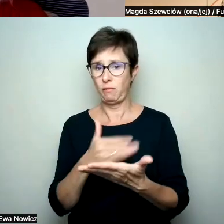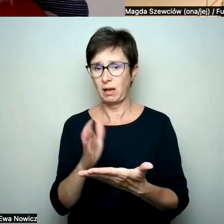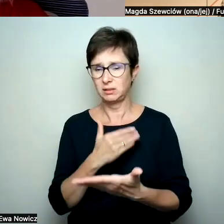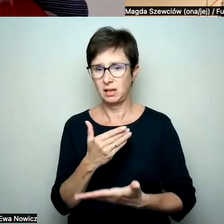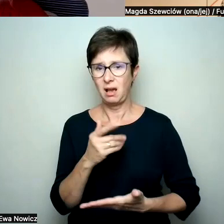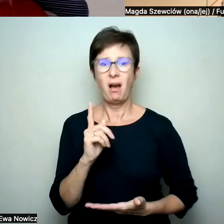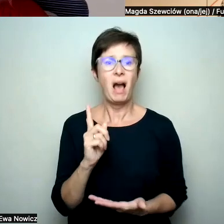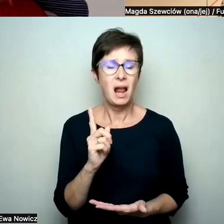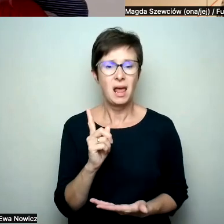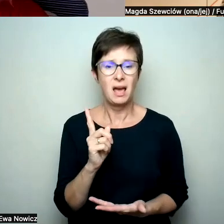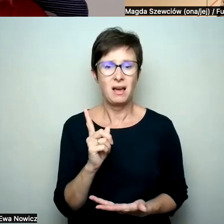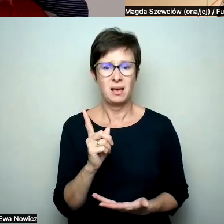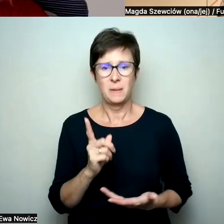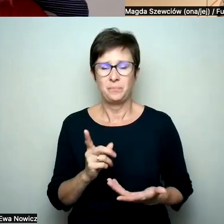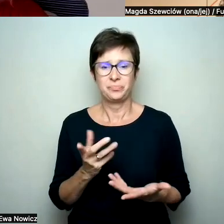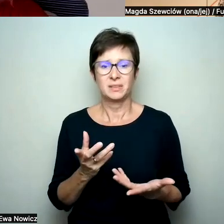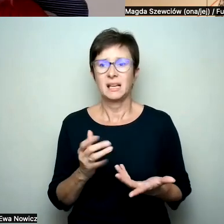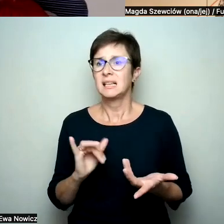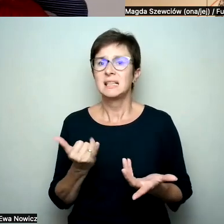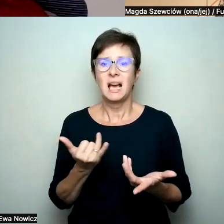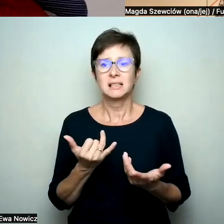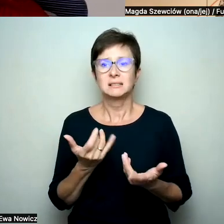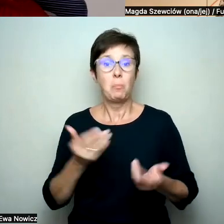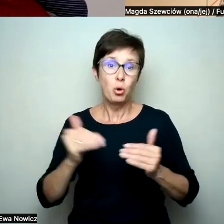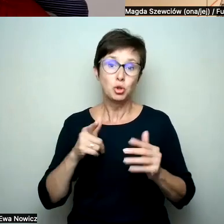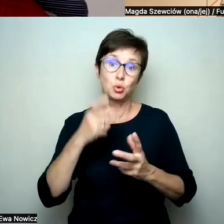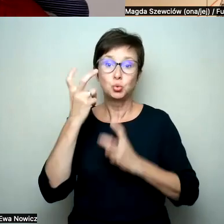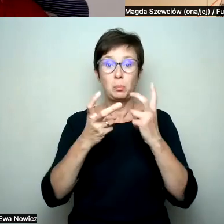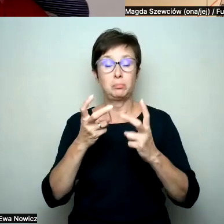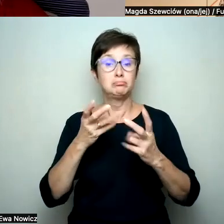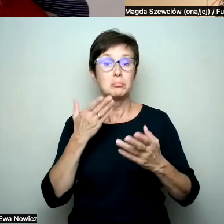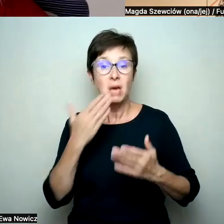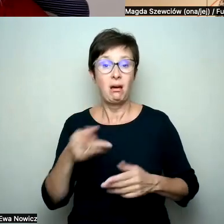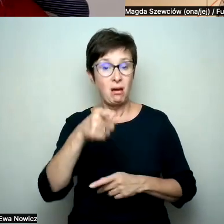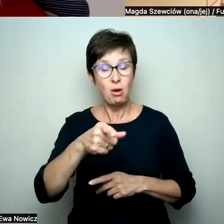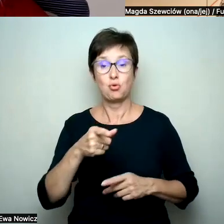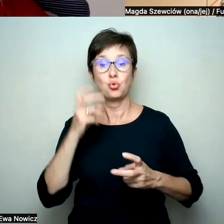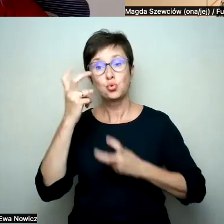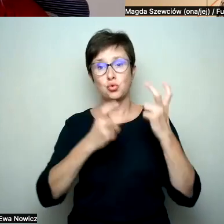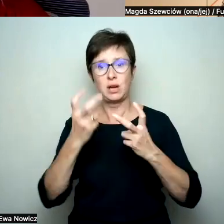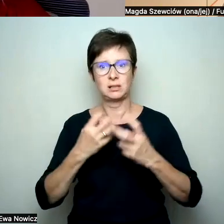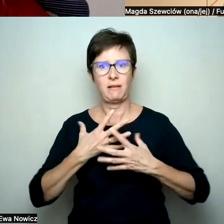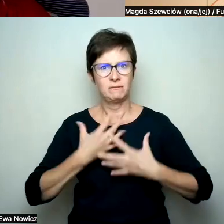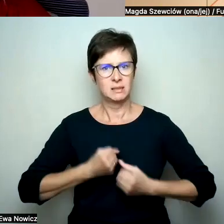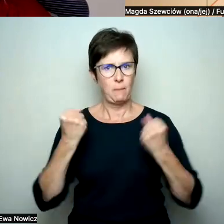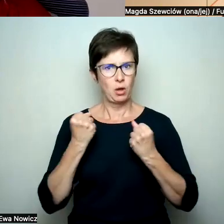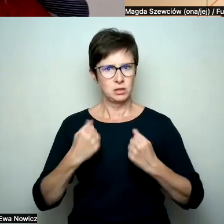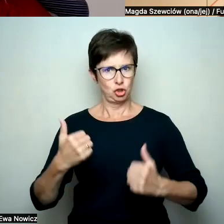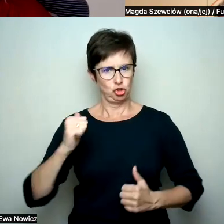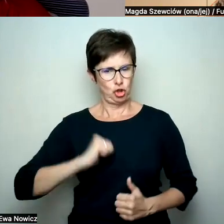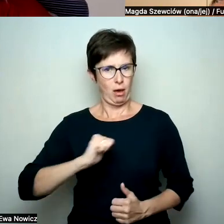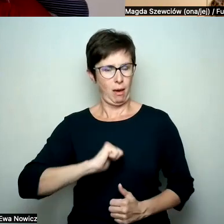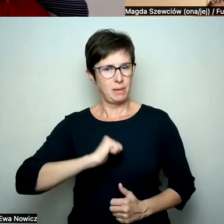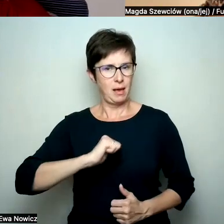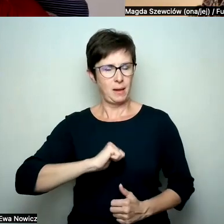no ale też w jakiś sposób szukać w tym wzmocnienia, no ale czy też są jakieś inne rzeczy, które można by było zrobić, żeby siebie wesprzeć